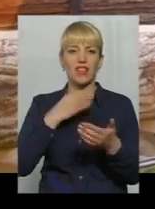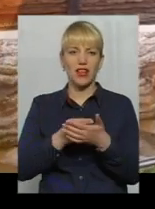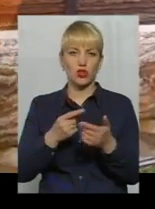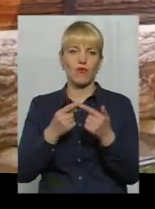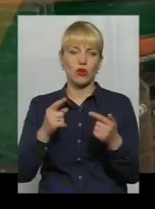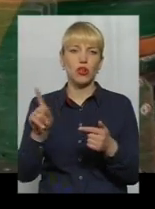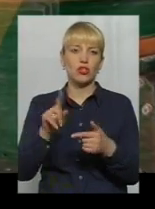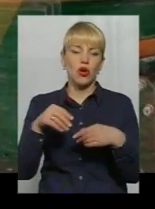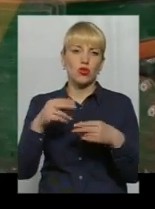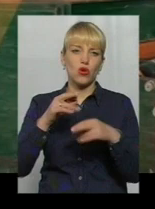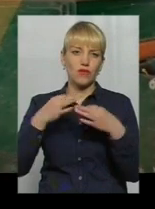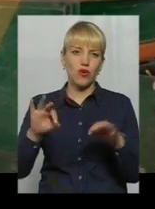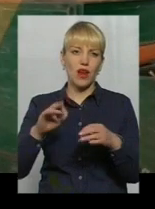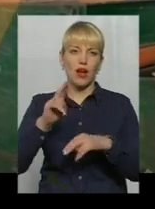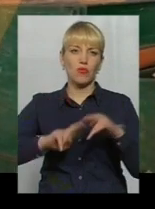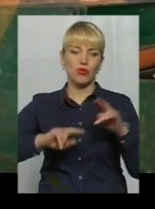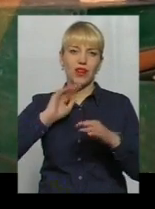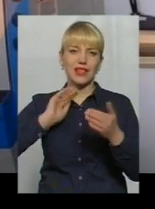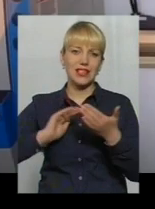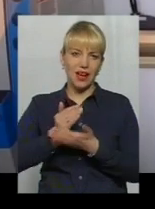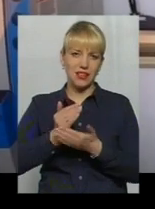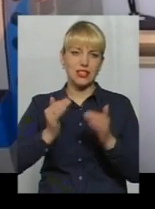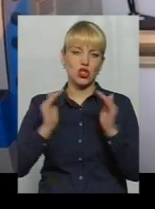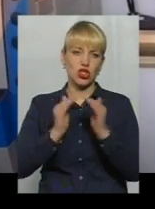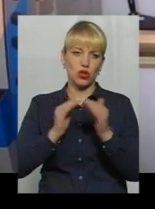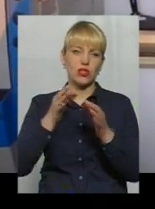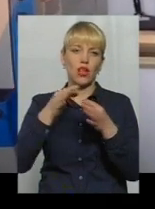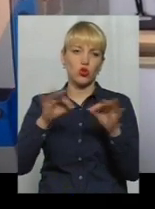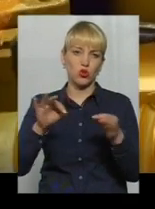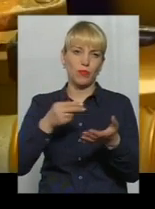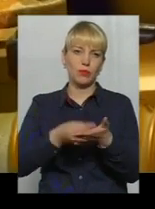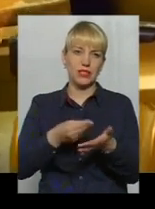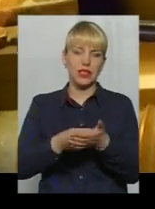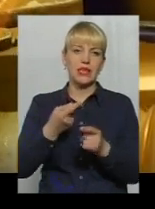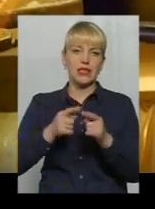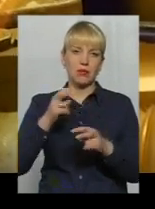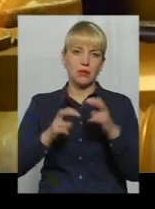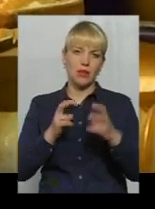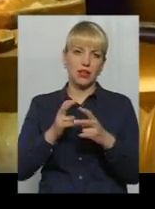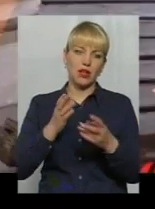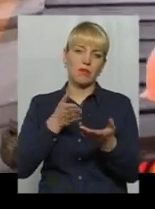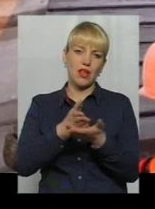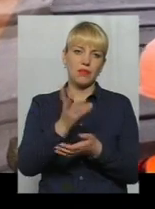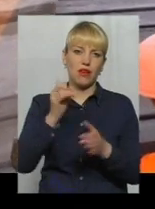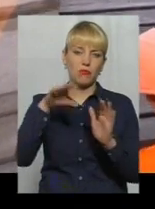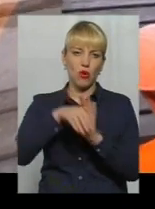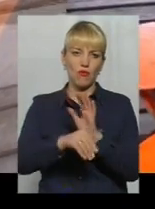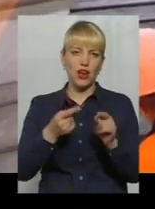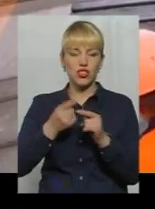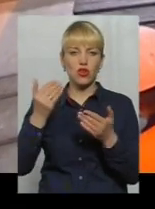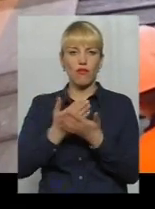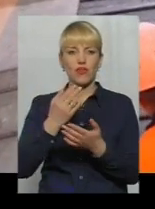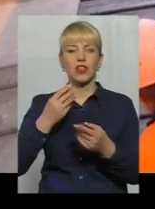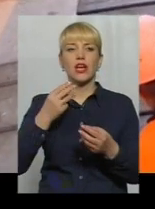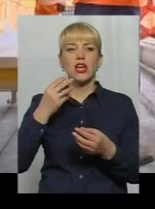дозволяє будувати якісне житло за доступними цінами. Підприємство «Хмельницьк залізобетон» тримає напрямок на впровадження нових прогресивних